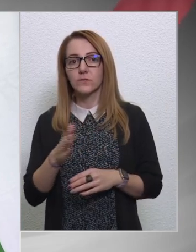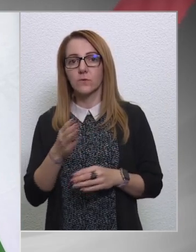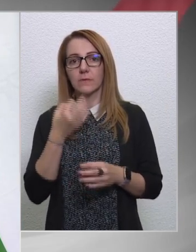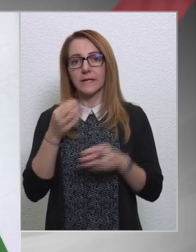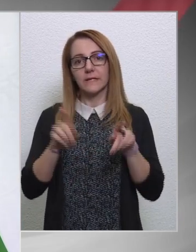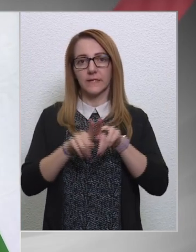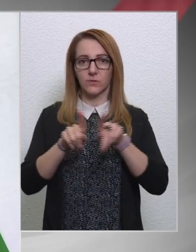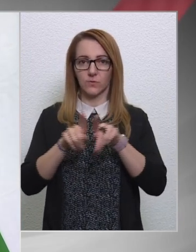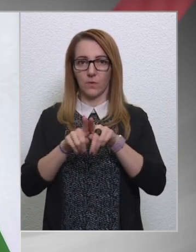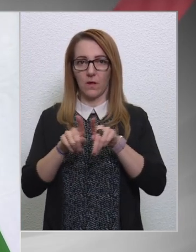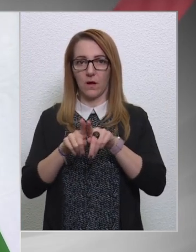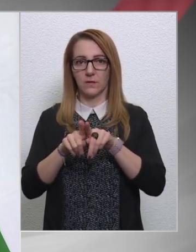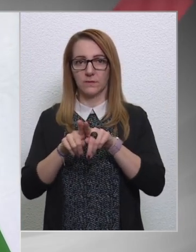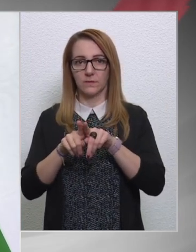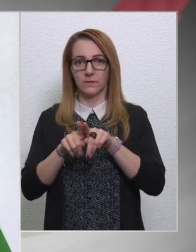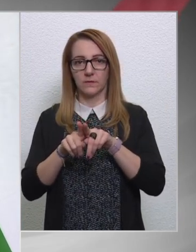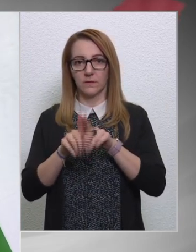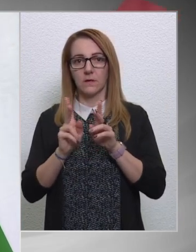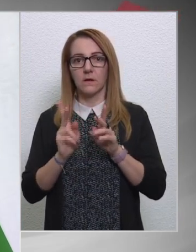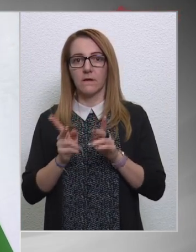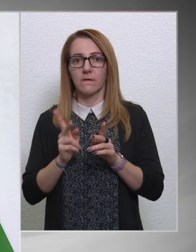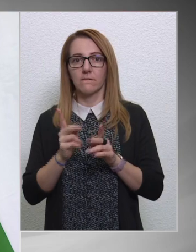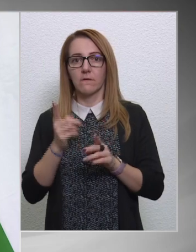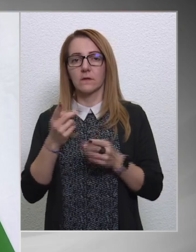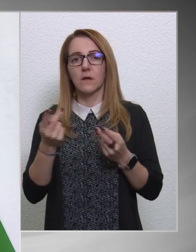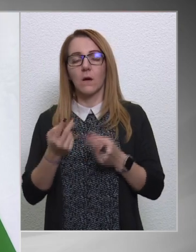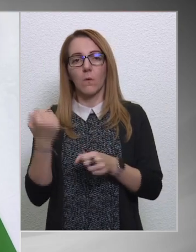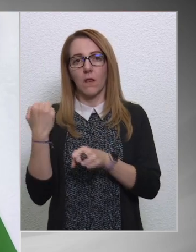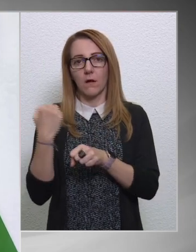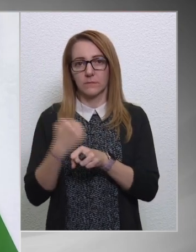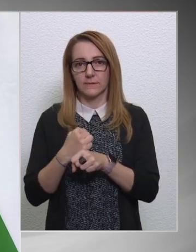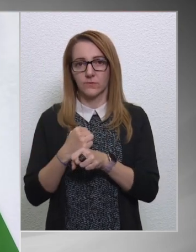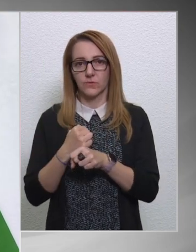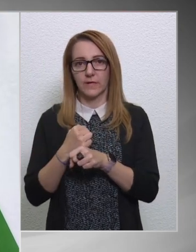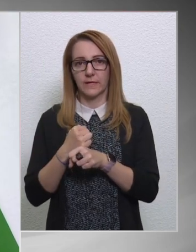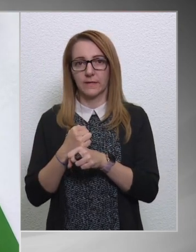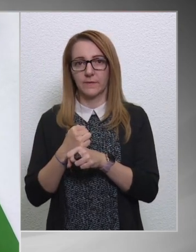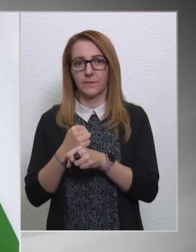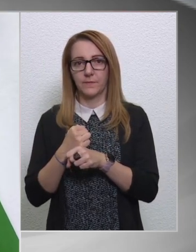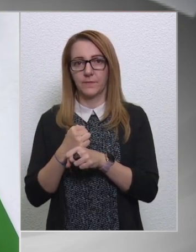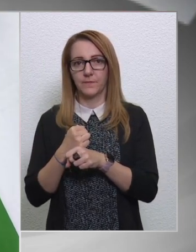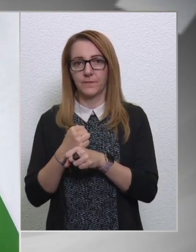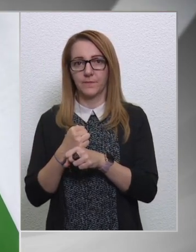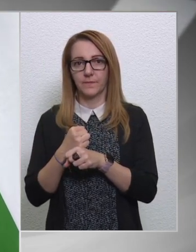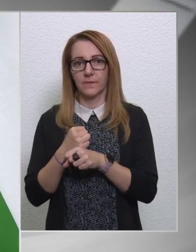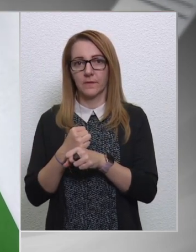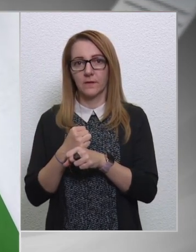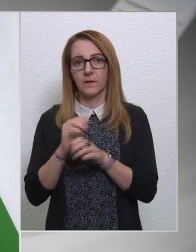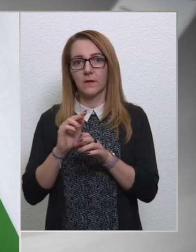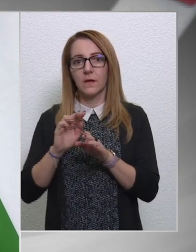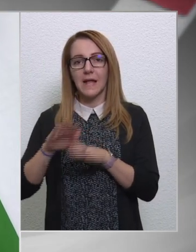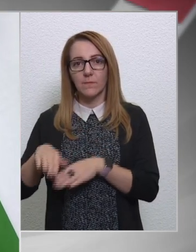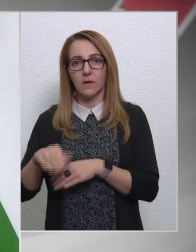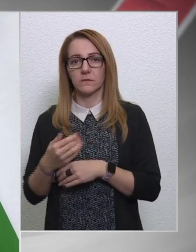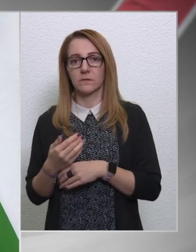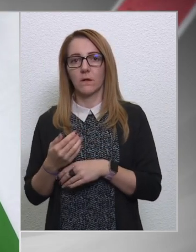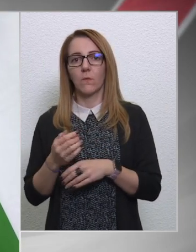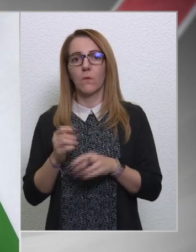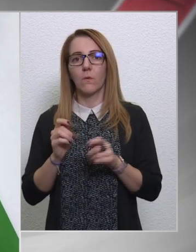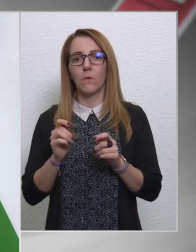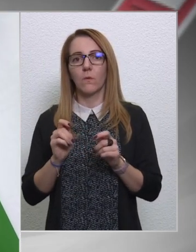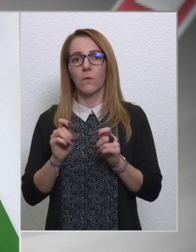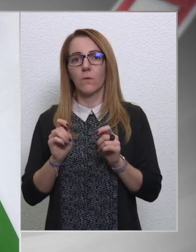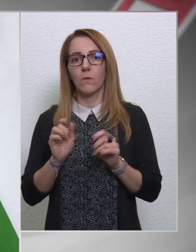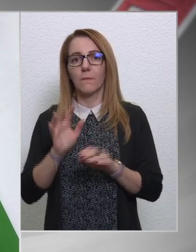kérdés az olyan, hogy vannak, ahol a bizottság elmarasztaló megállapításai